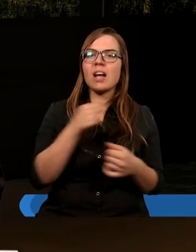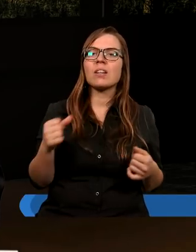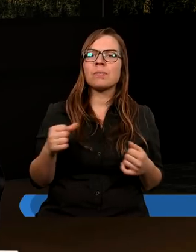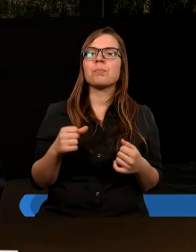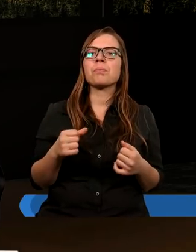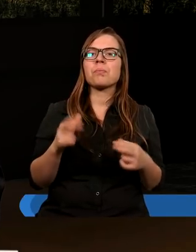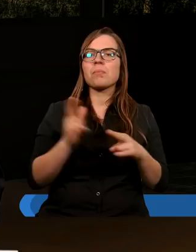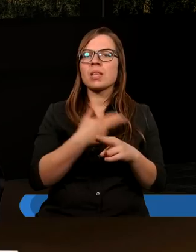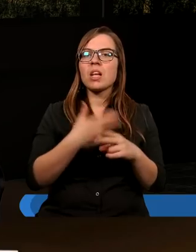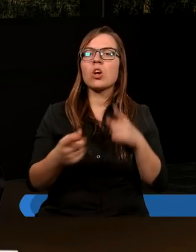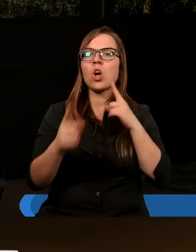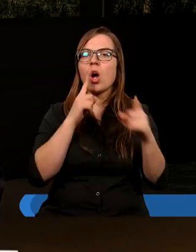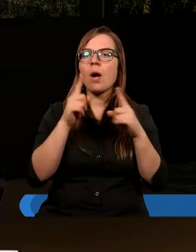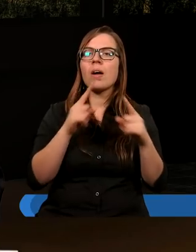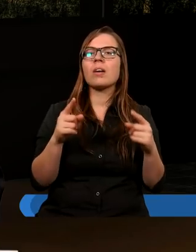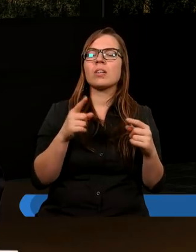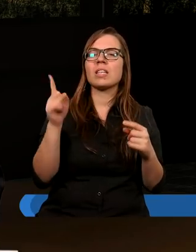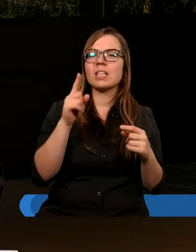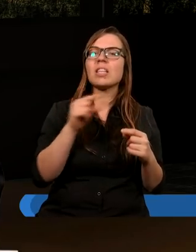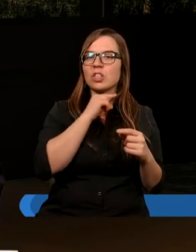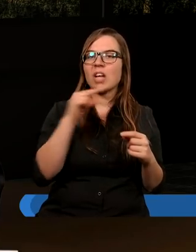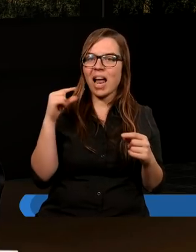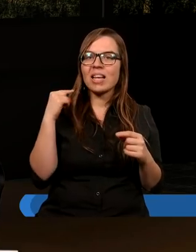Kiedyś rozmawiałem z księdzem